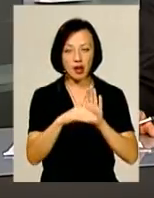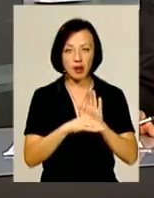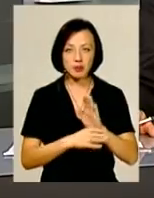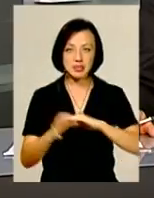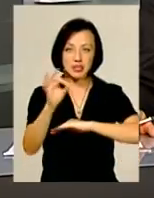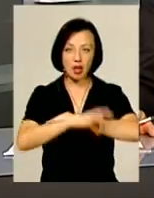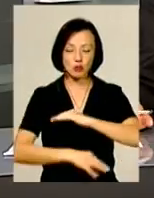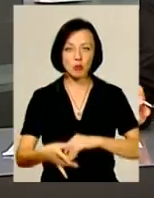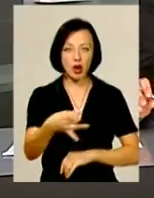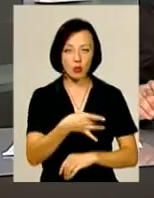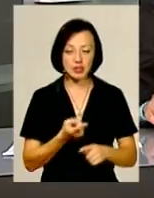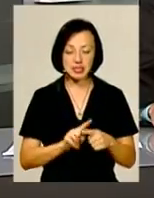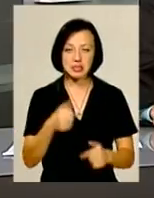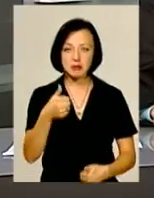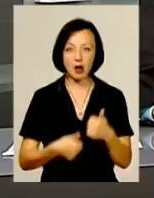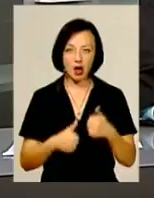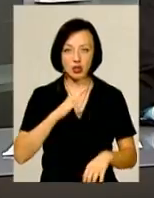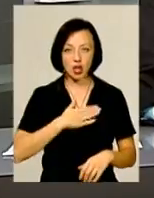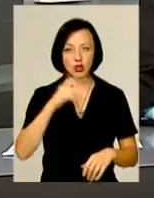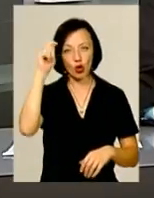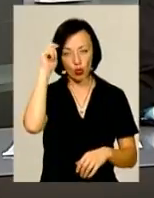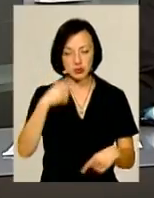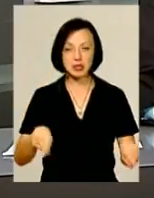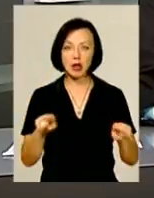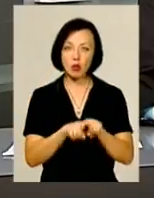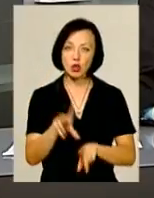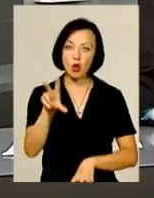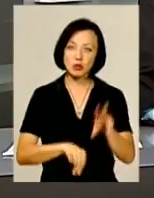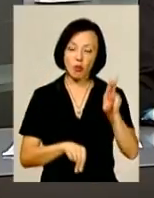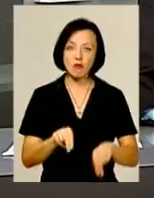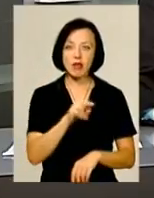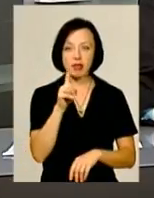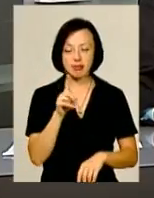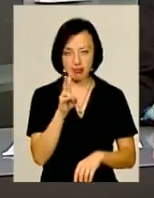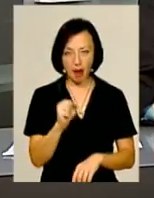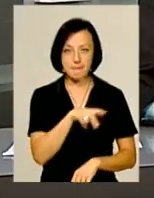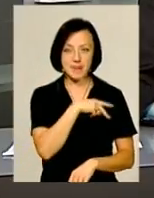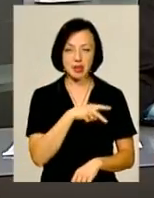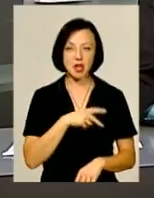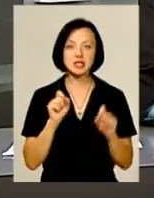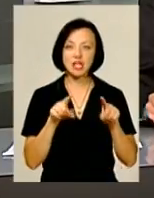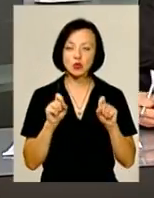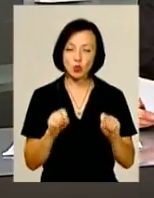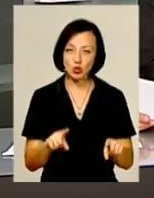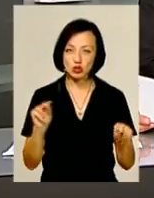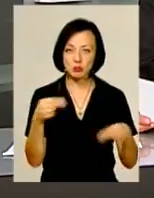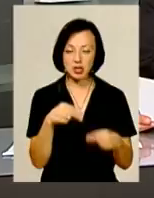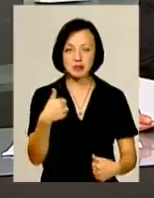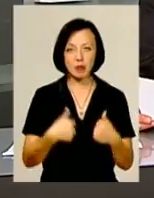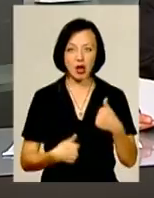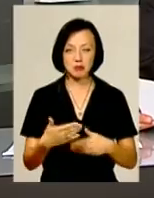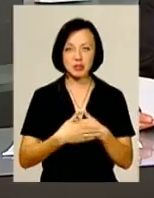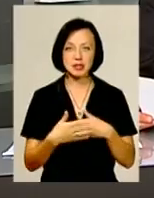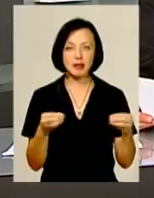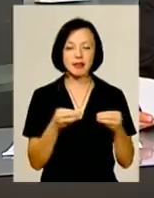Західному регіоні. На цих змаганнях наші хлопці також розраховують на медалі. Загалом за золото чемпіонату змагатимуться